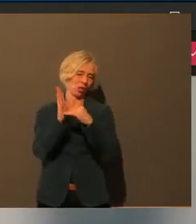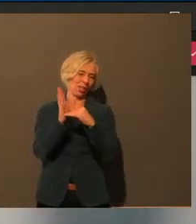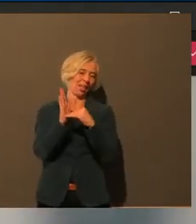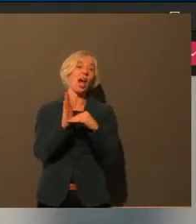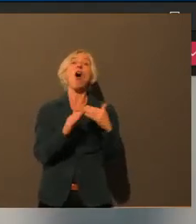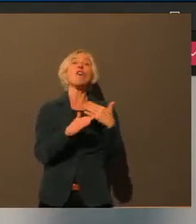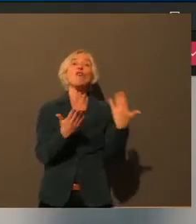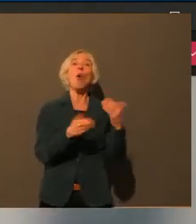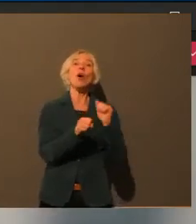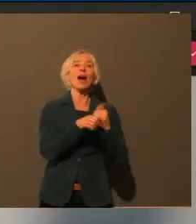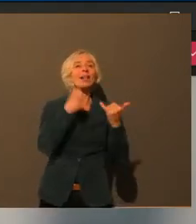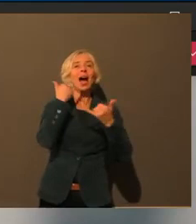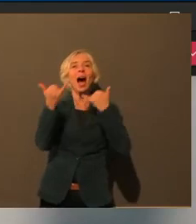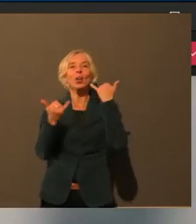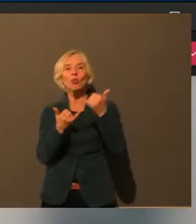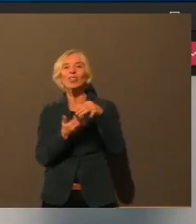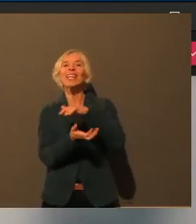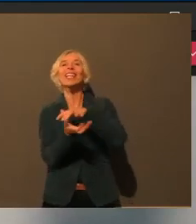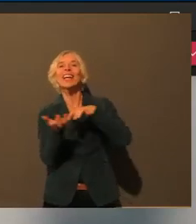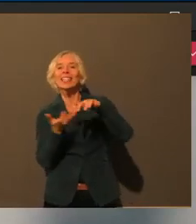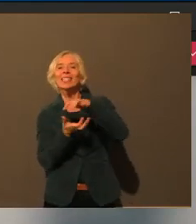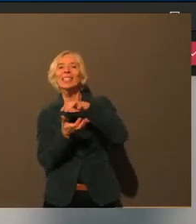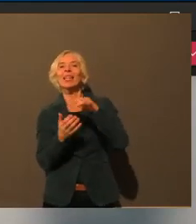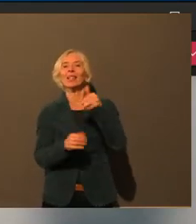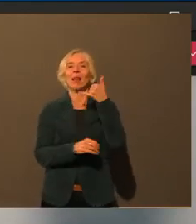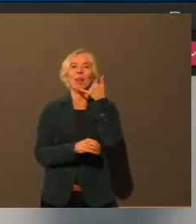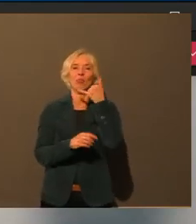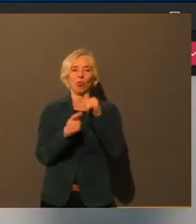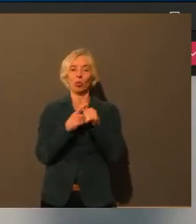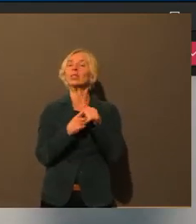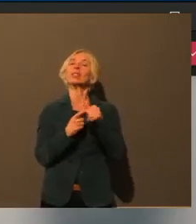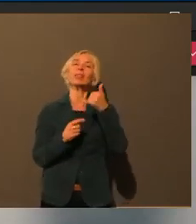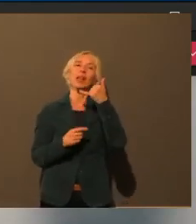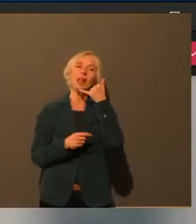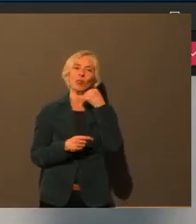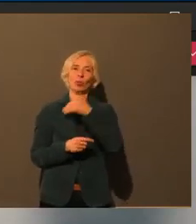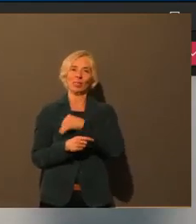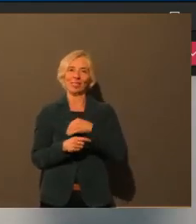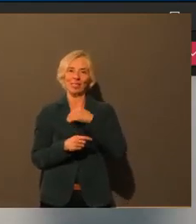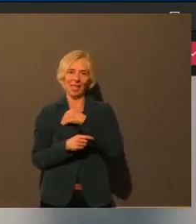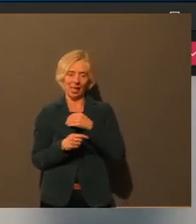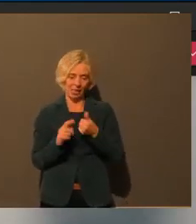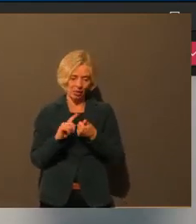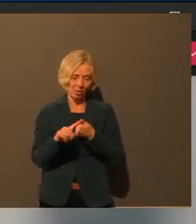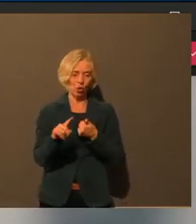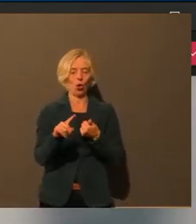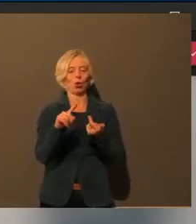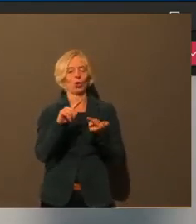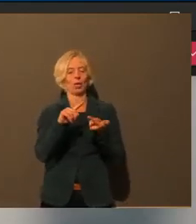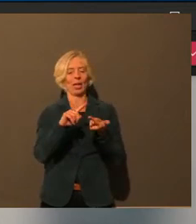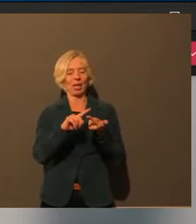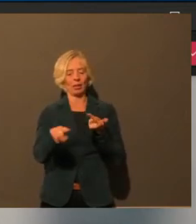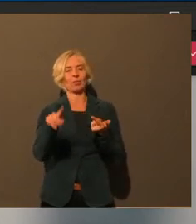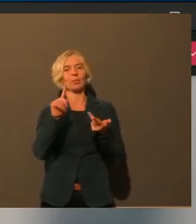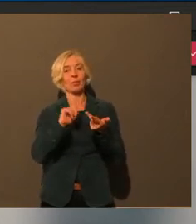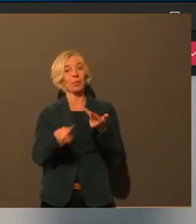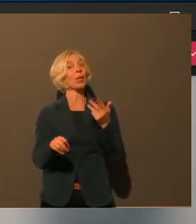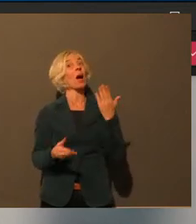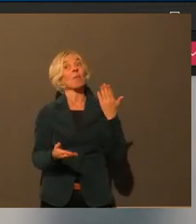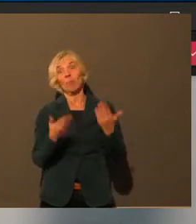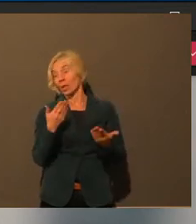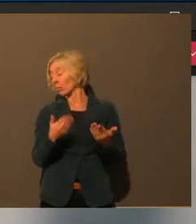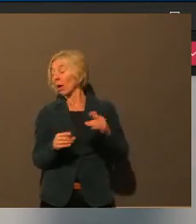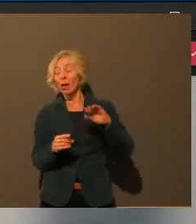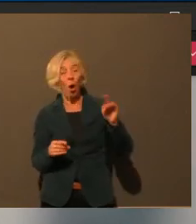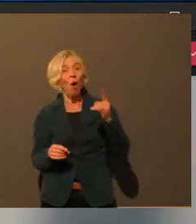viele Krisentelefone, angefangen eben von der Telefonseelsorge bis hin eben, wenn auch was leider auch passiert, eben auch Gewalt